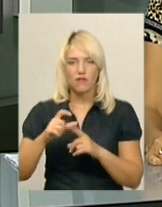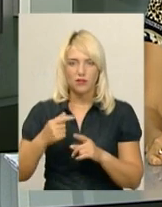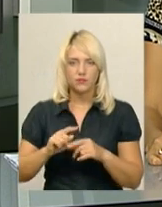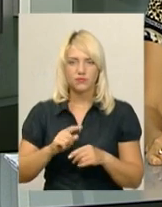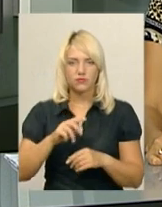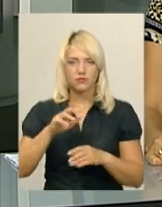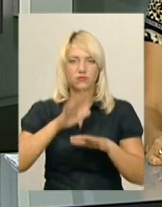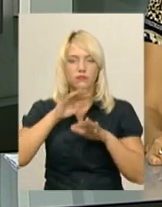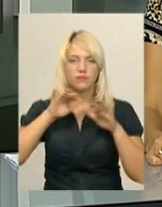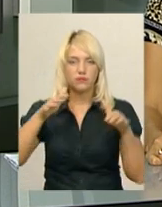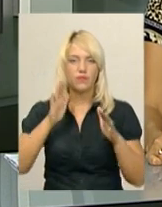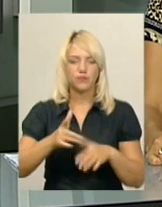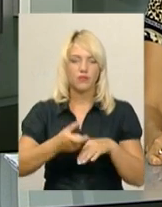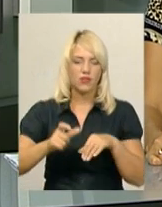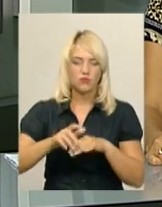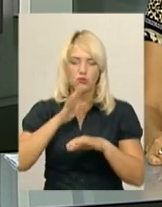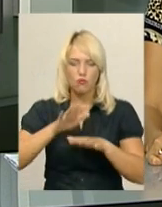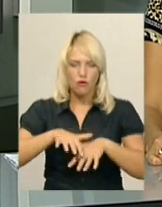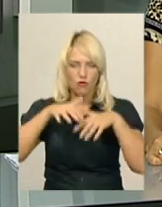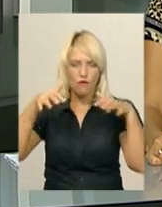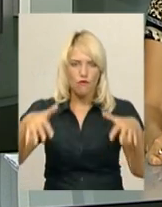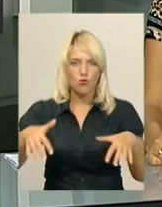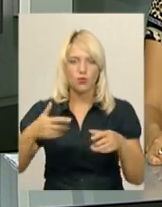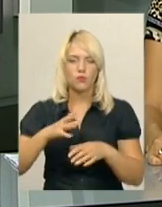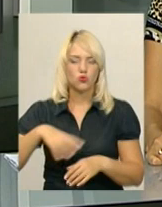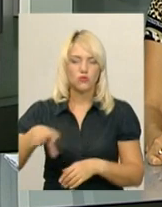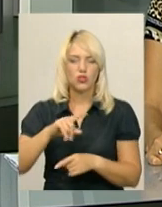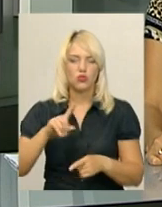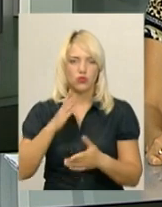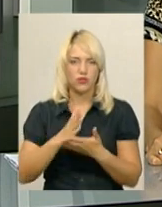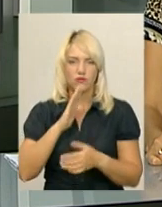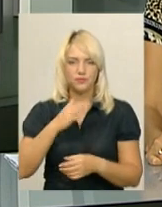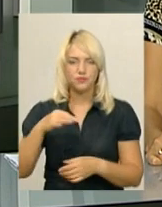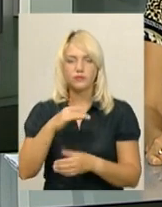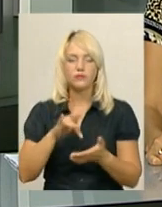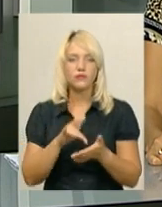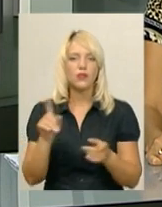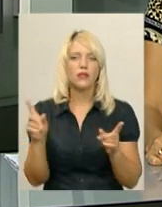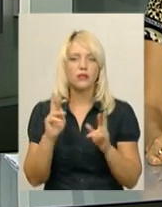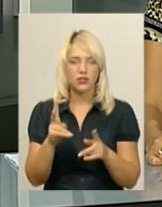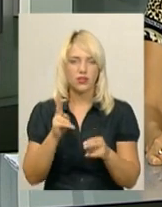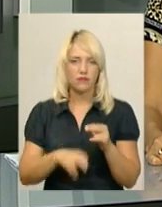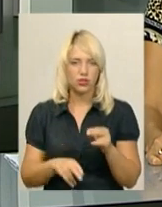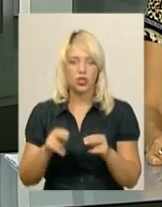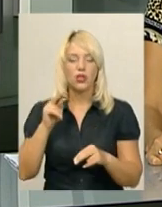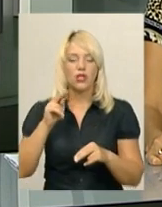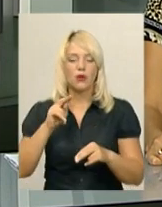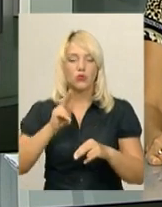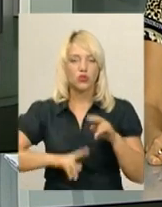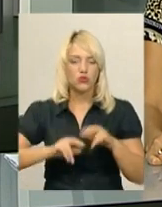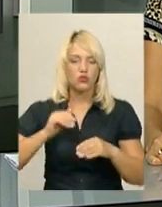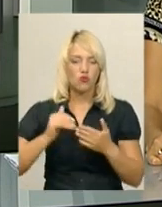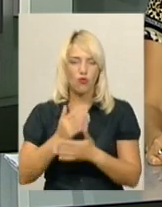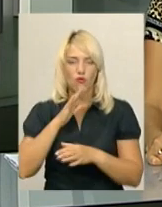фонтан буде найбільшим повноводним з усіх, що нині діють в обласному центрі. Як завершують будівництво нового фонтану і